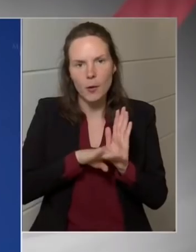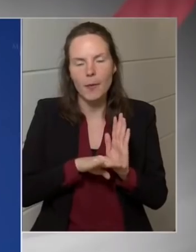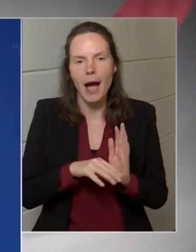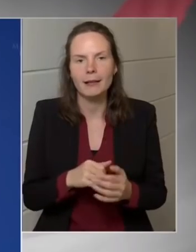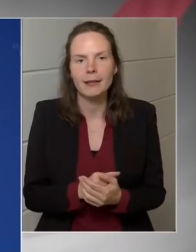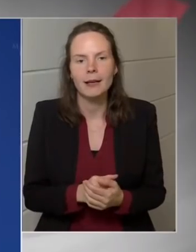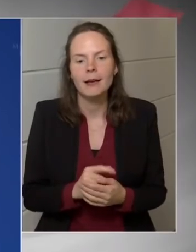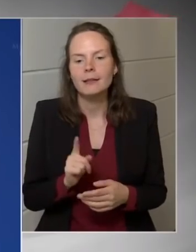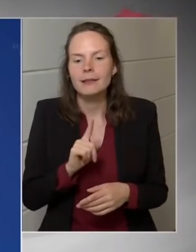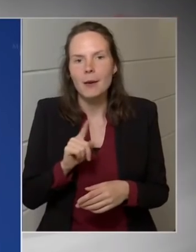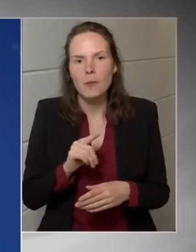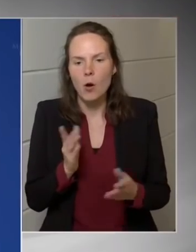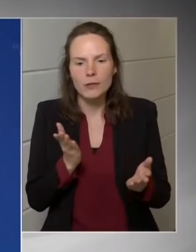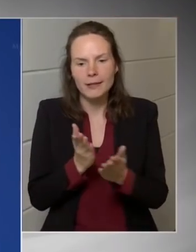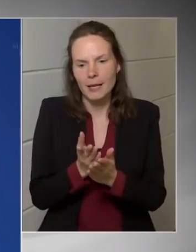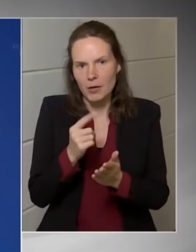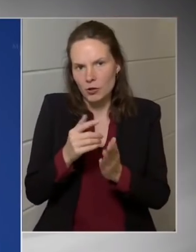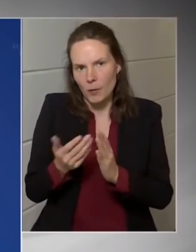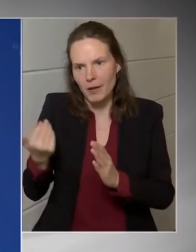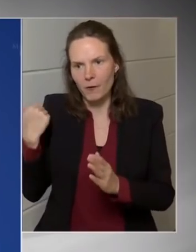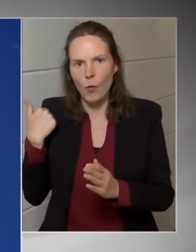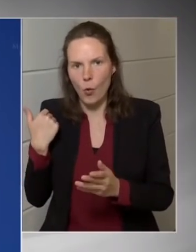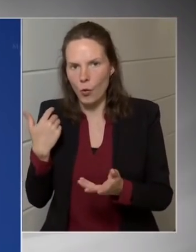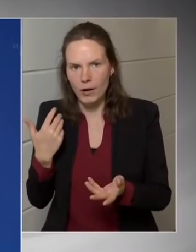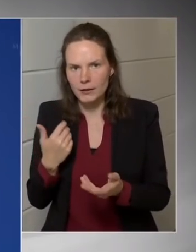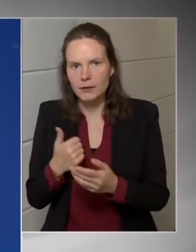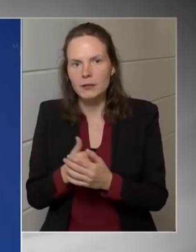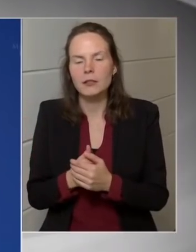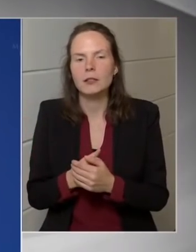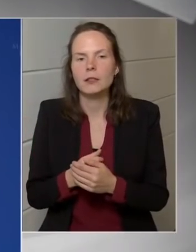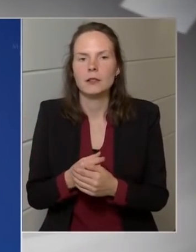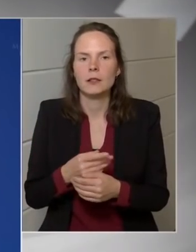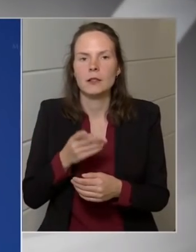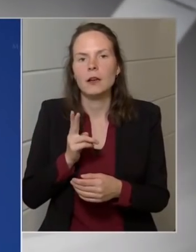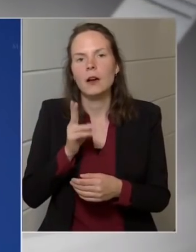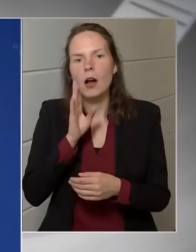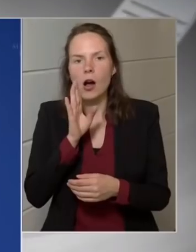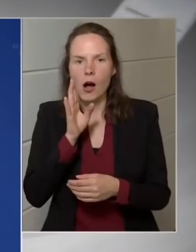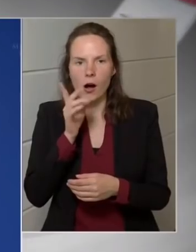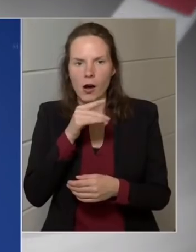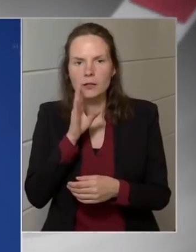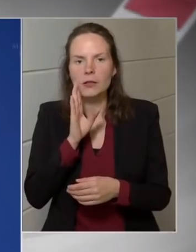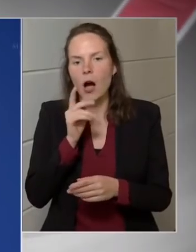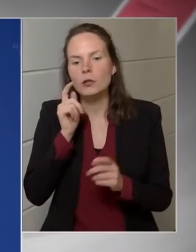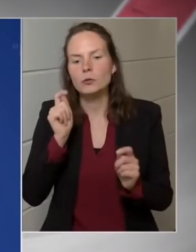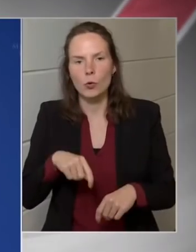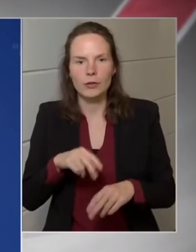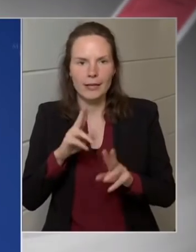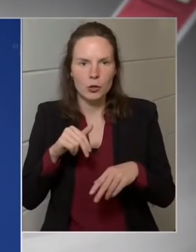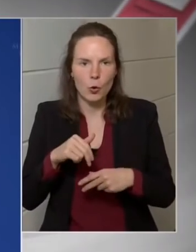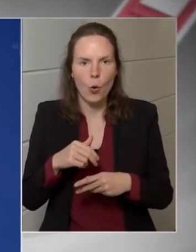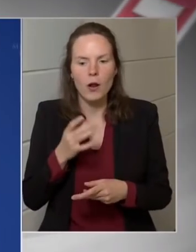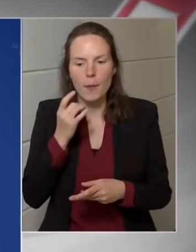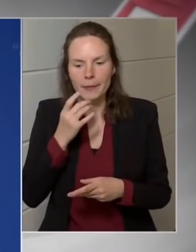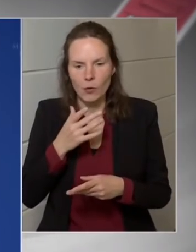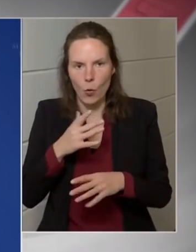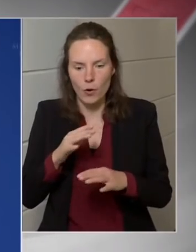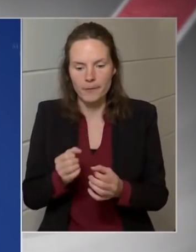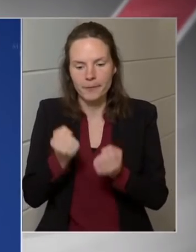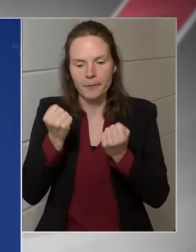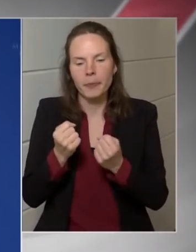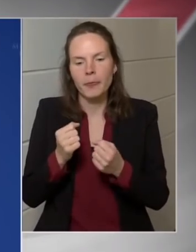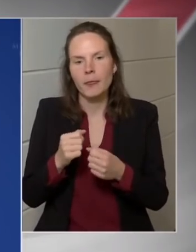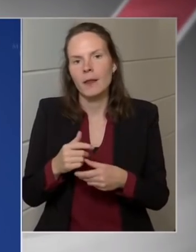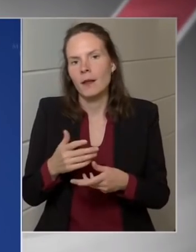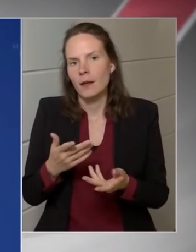egy bújtatott foglalkoztási formaként létezzen tovább a katata. Tehát szeretnénk szigorítani a szabályokat, nem ahhoz képest, amilyen